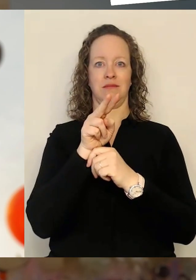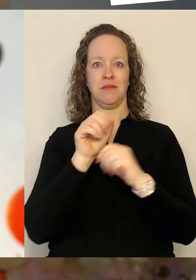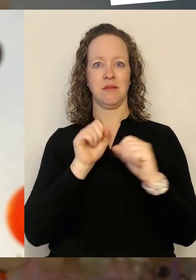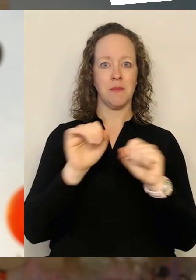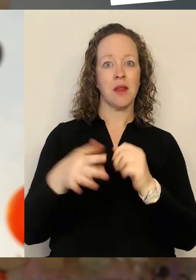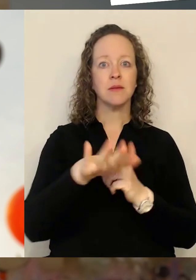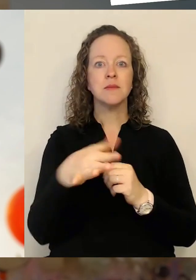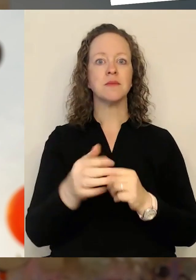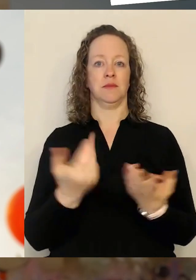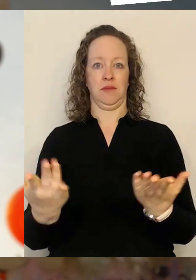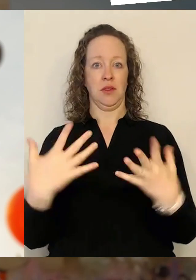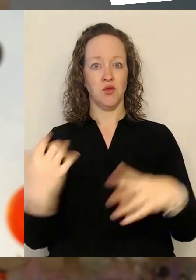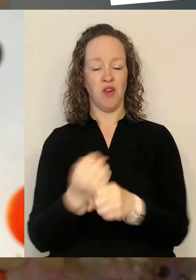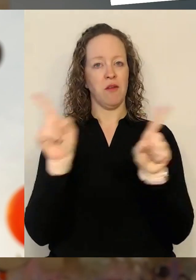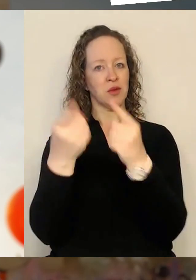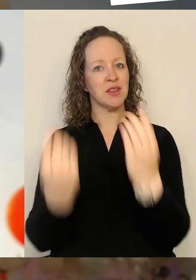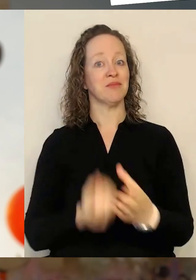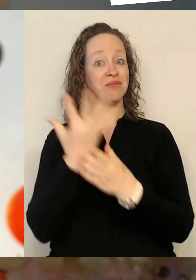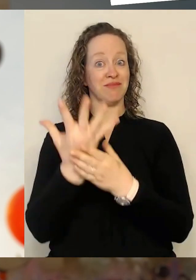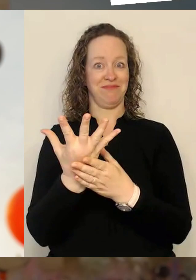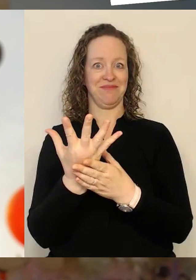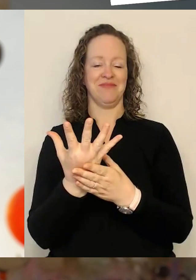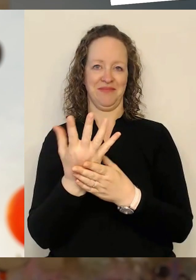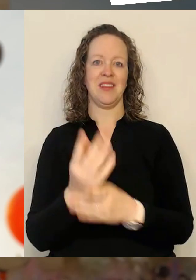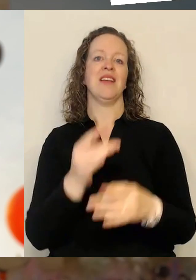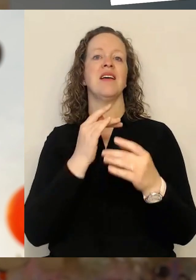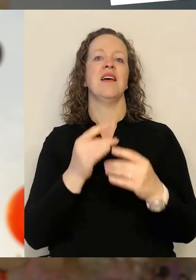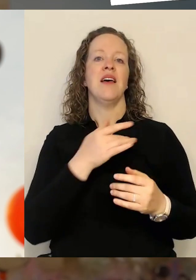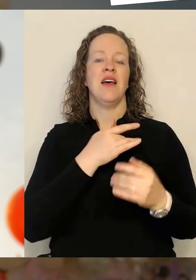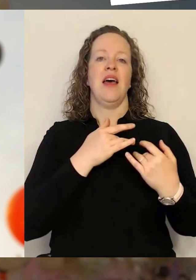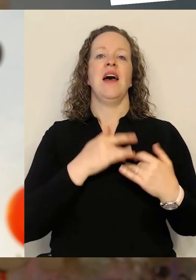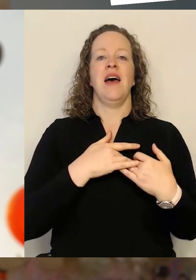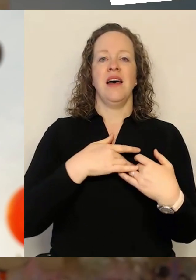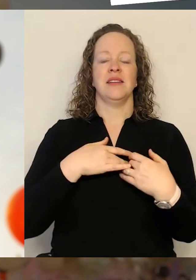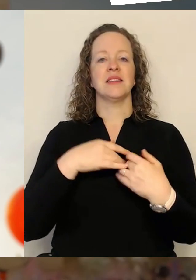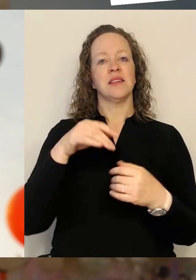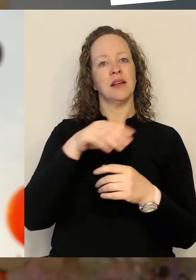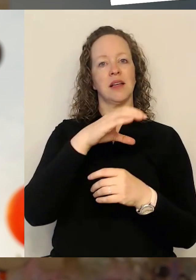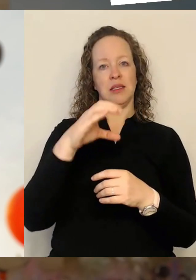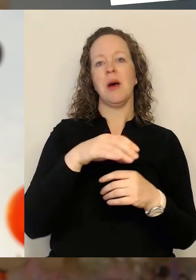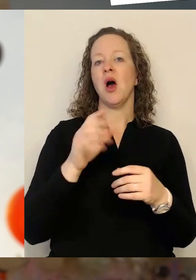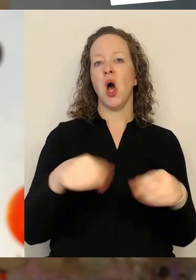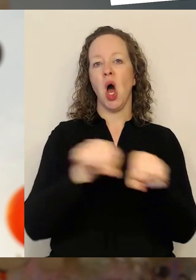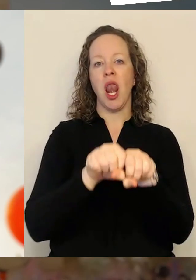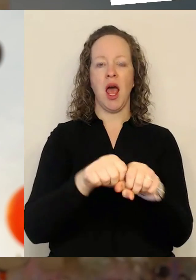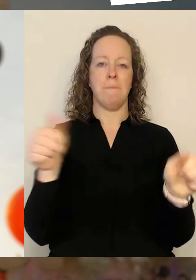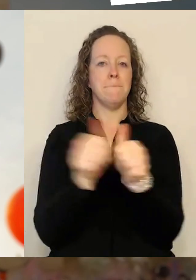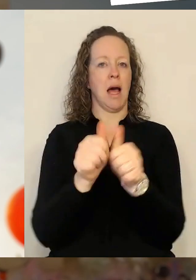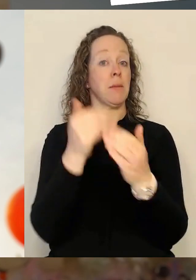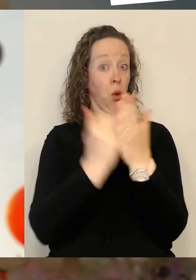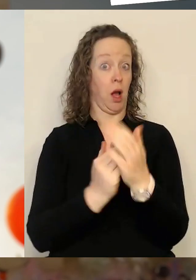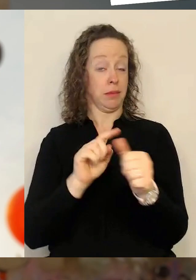mit Dir, das Herz-Kasper-Online-Buddy-Programm. Hier unterstützen junge Menschen Gleichaltrige, die lange Zeit im